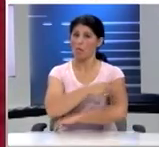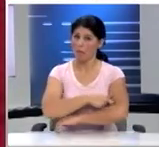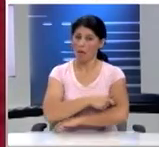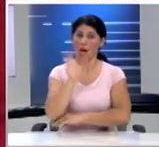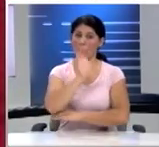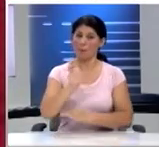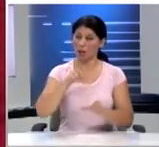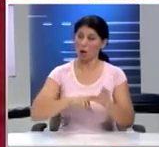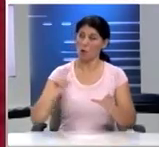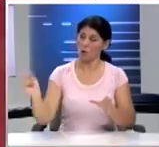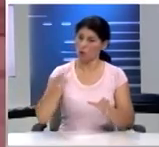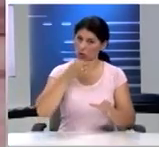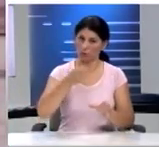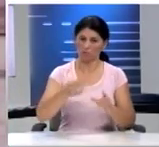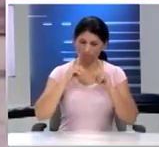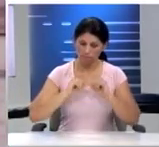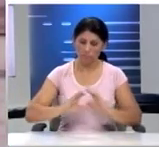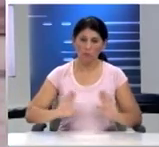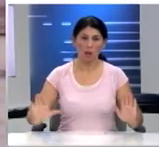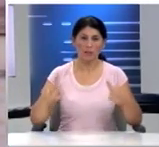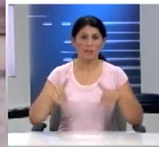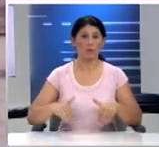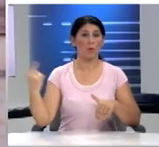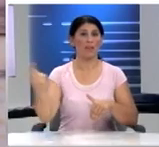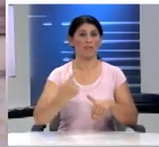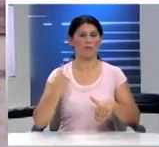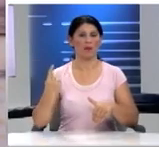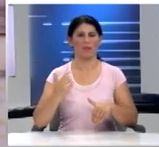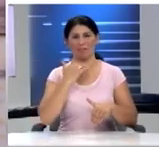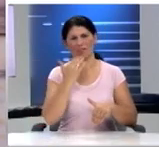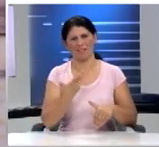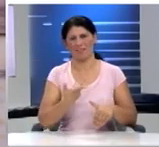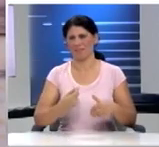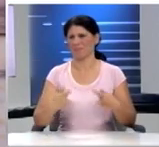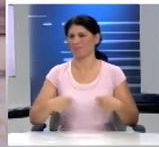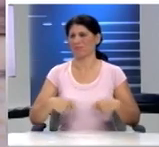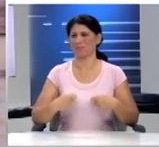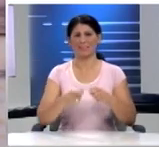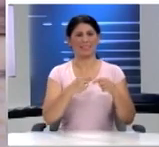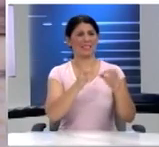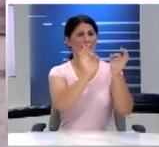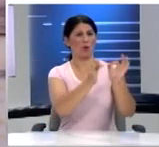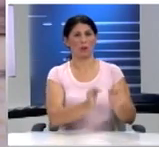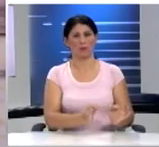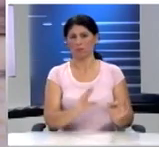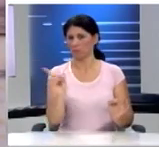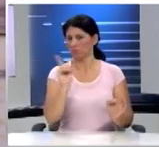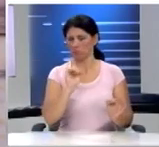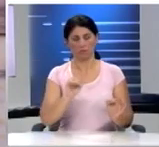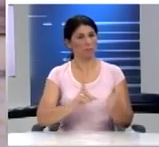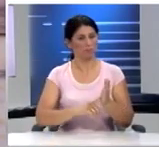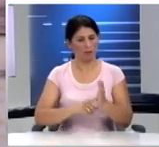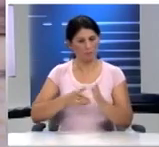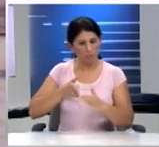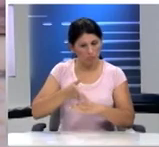Ένωση και όλοι που δεν έχουμε πια την πολυτέλεια των συμβολικών κινήσεων. Πρέπει να ενταχθεί δυναμικά